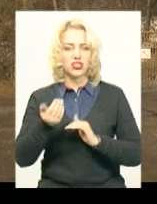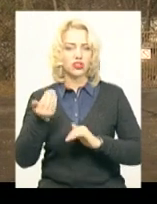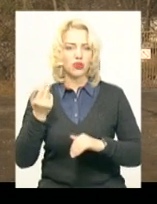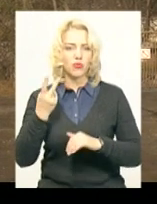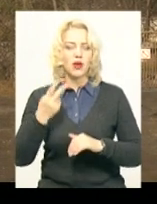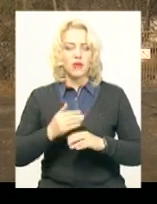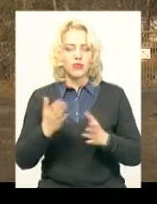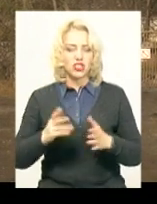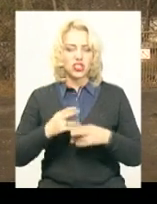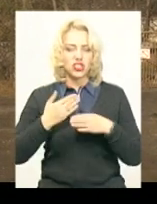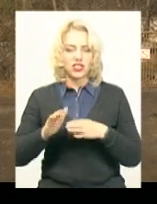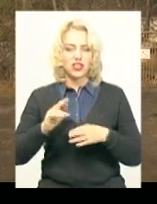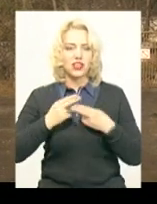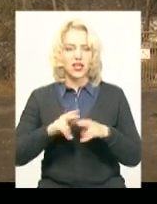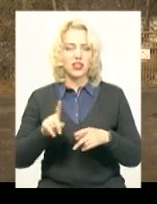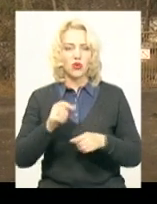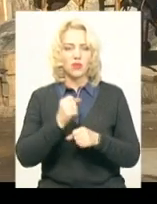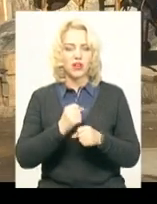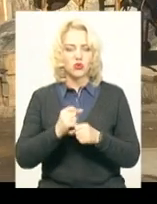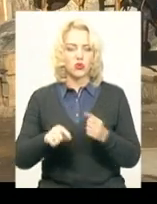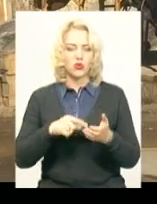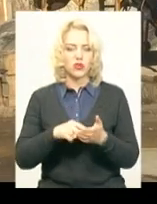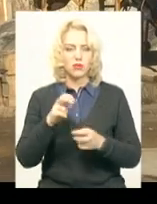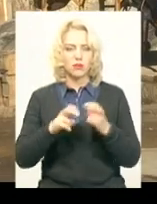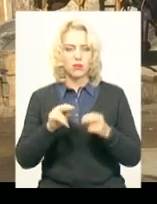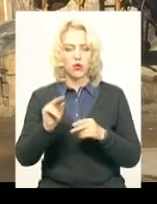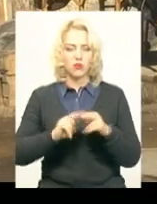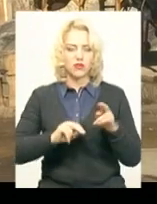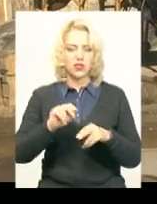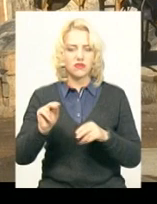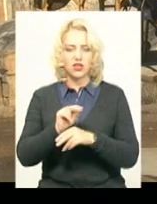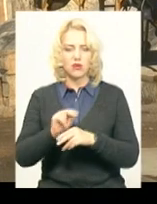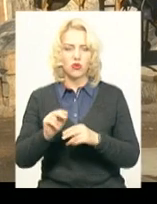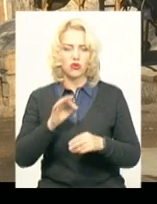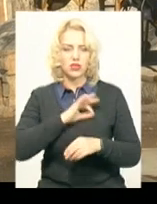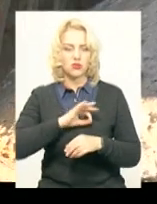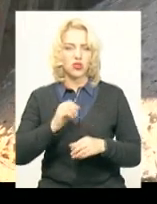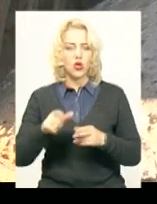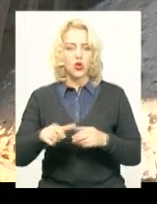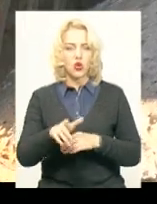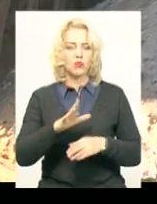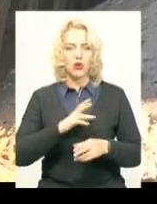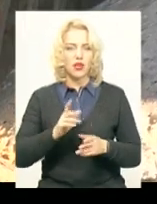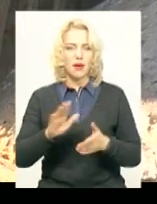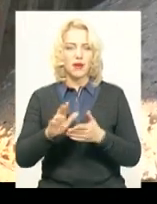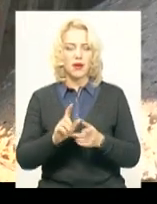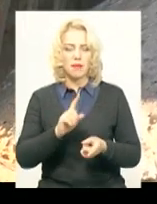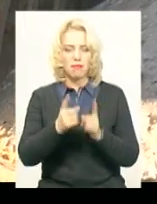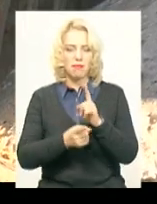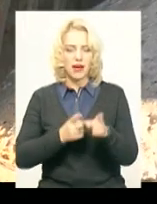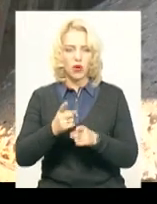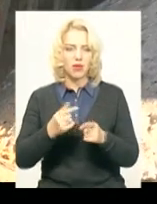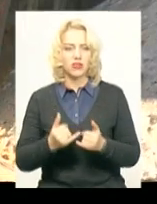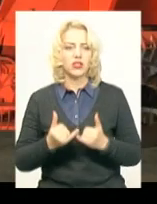частина техніка, з якою працює комунальне підприємство по будівництву, ремонту та експлуатації доріг, була переобладнана для очистки снігу та посипання